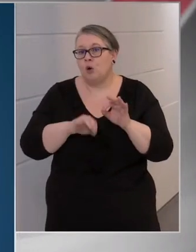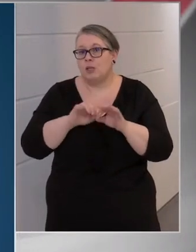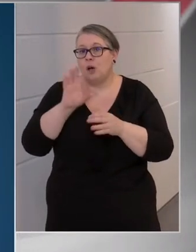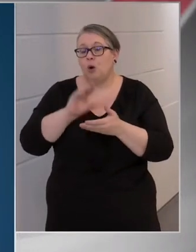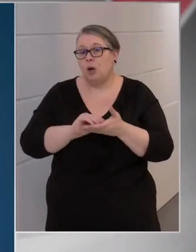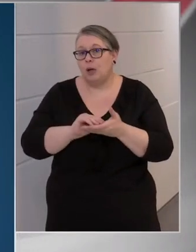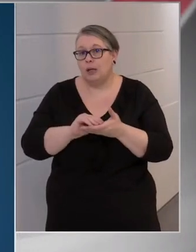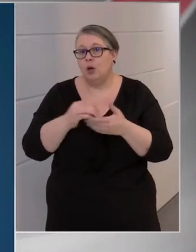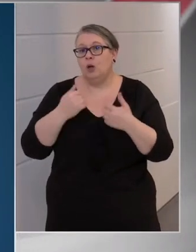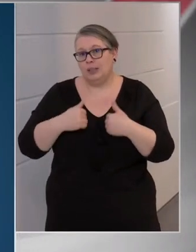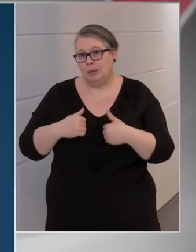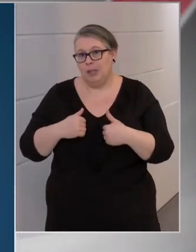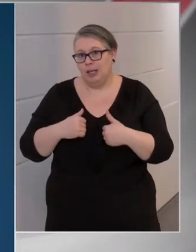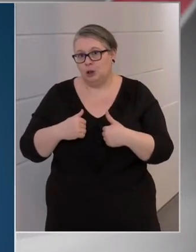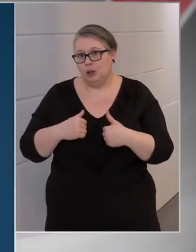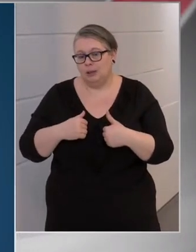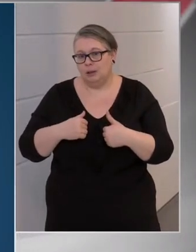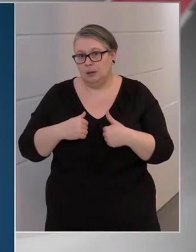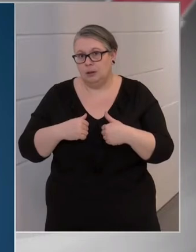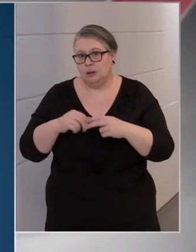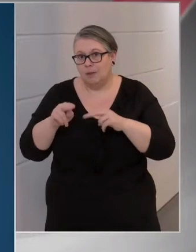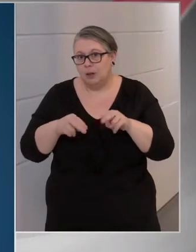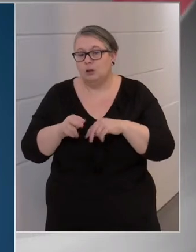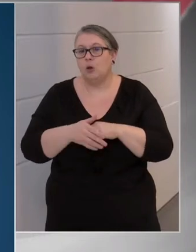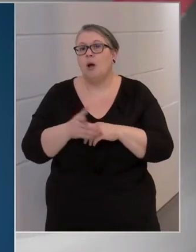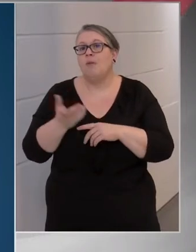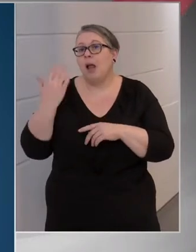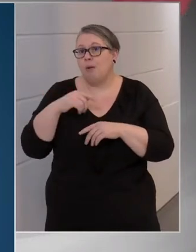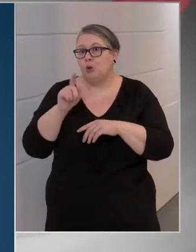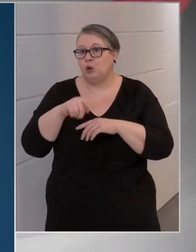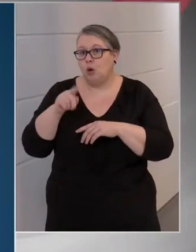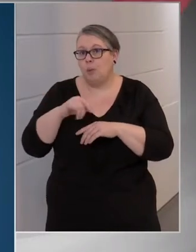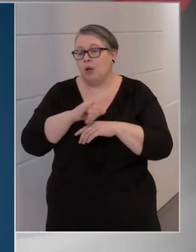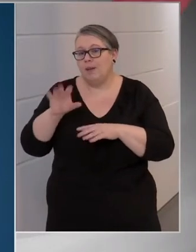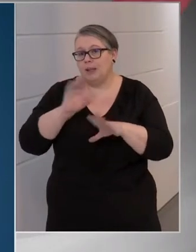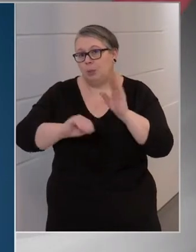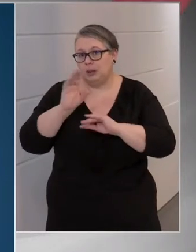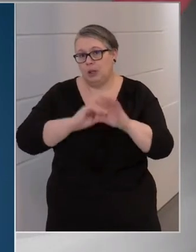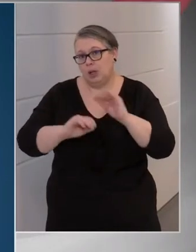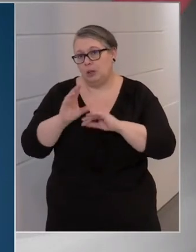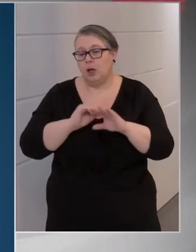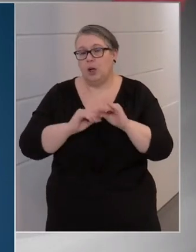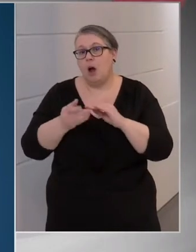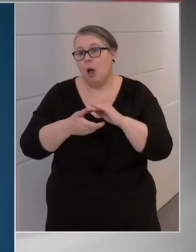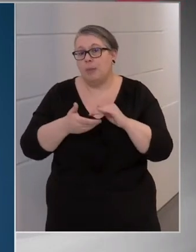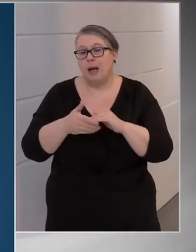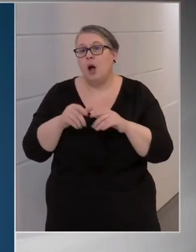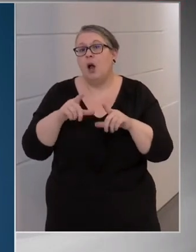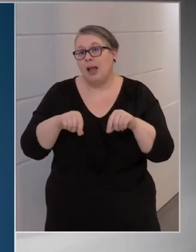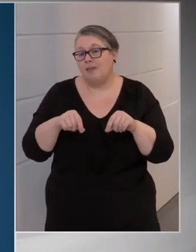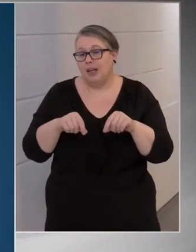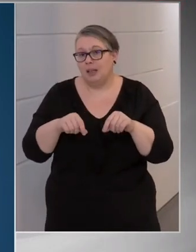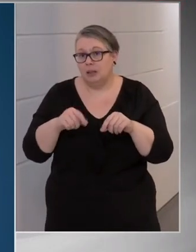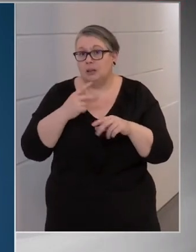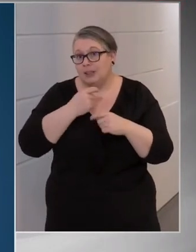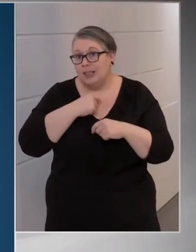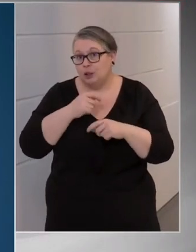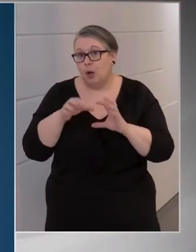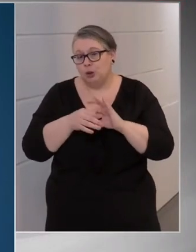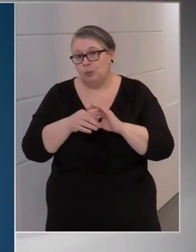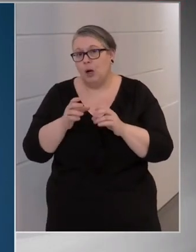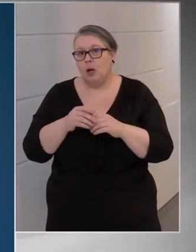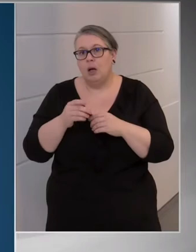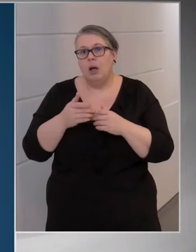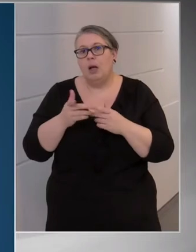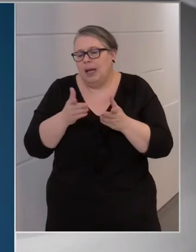lakik, az személyesen szavazzon. Ha valaki az elmúlt hónapok és évek tapasztalatait a levélben szavazással kapcsolatosan megnézi, akkor én nem